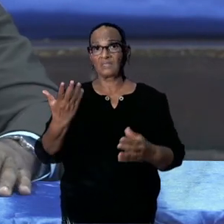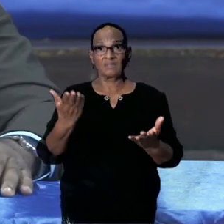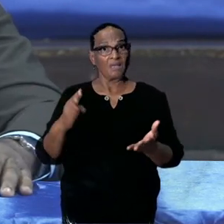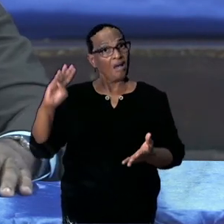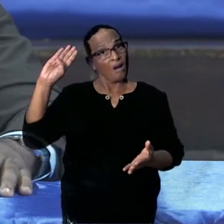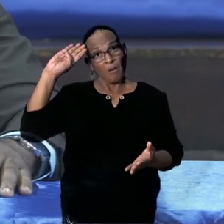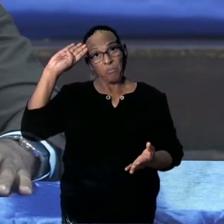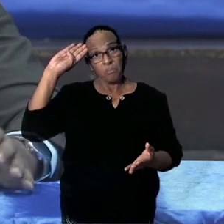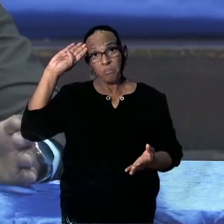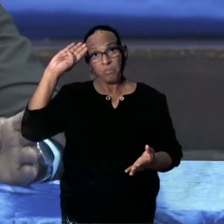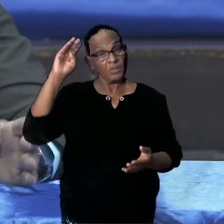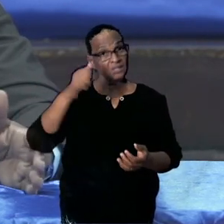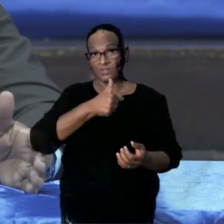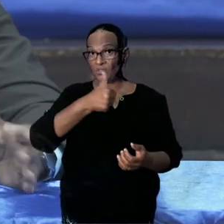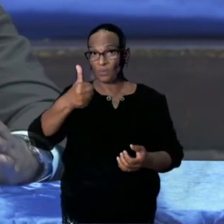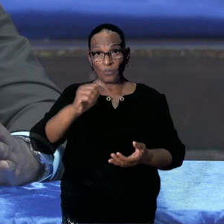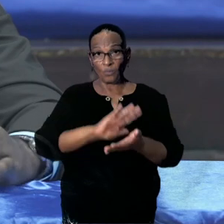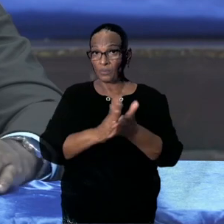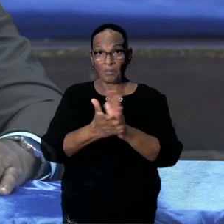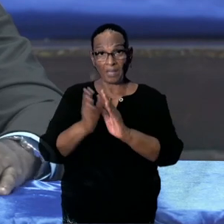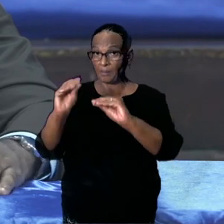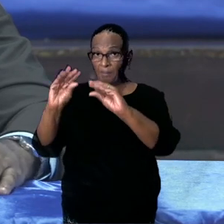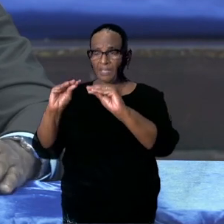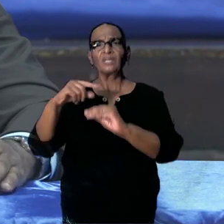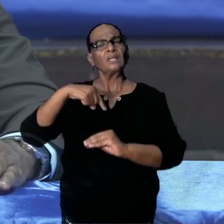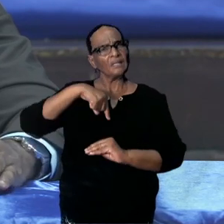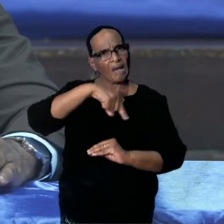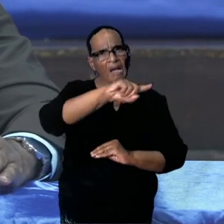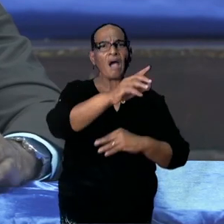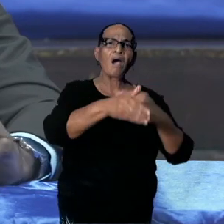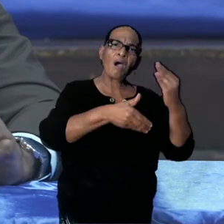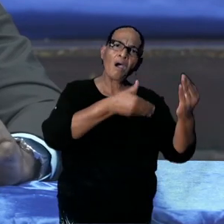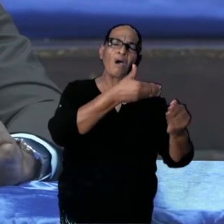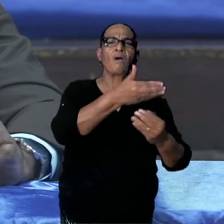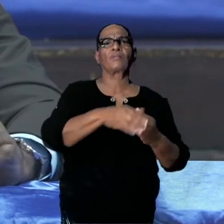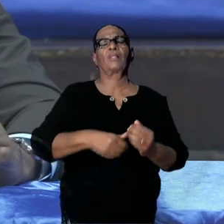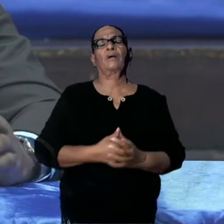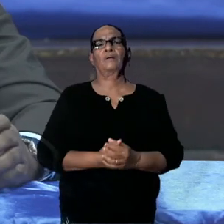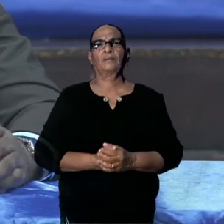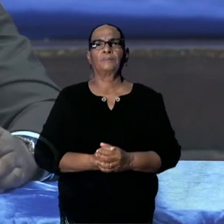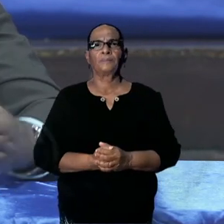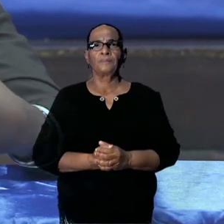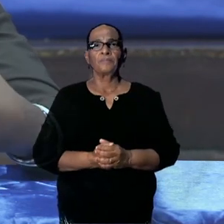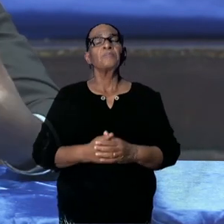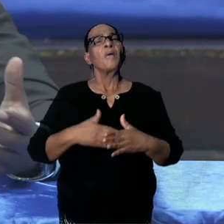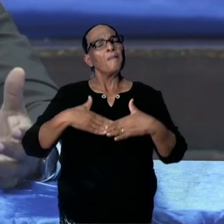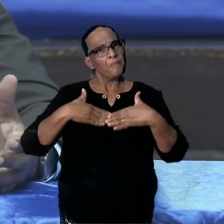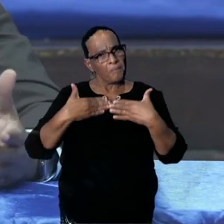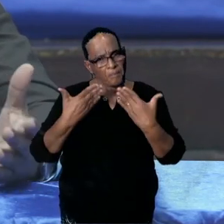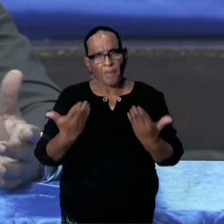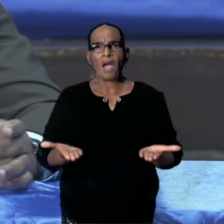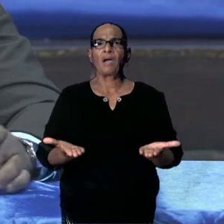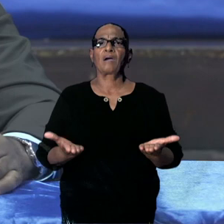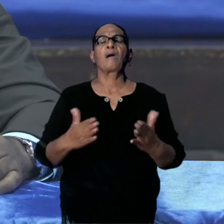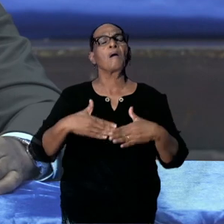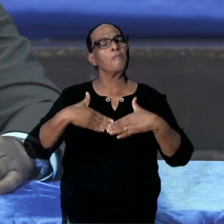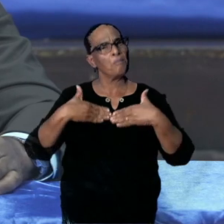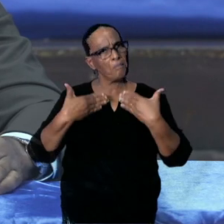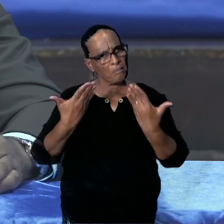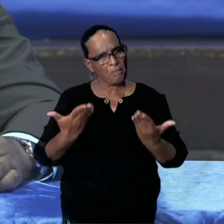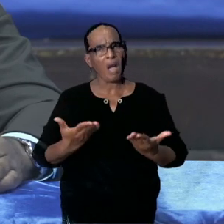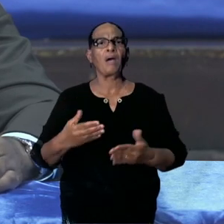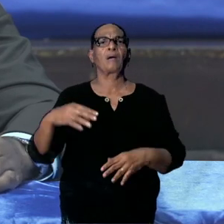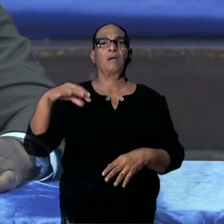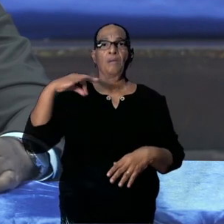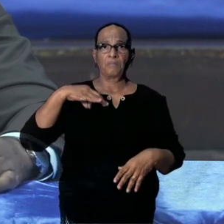opleggen van de boetes. Nu bestuurlijk, zowel strafelektelijk aanpak. Is er ruimte om bij mij als minister